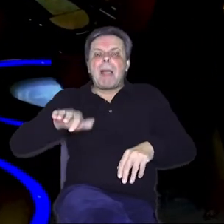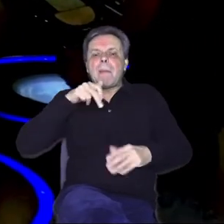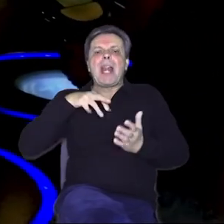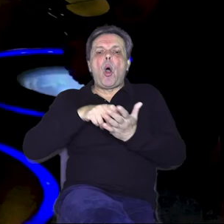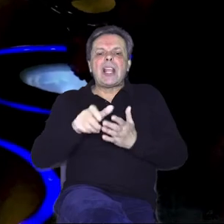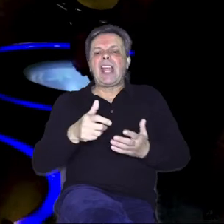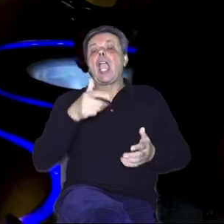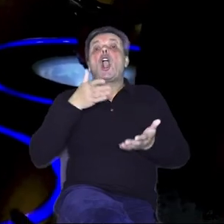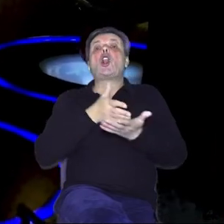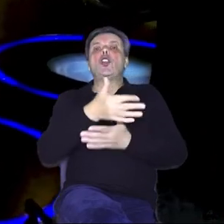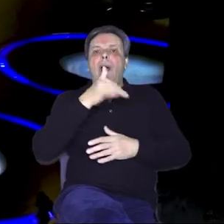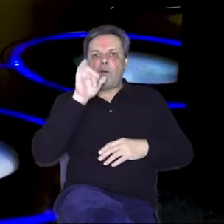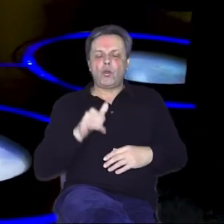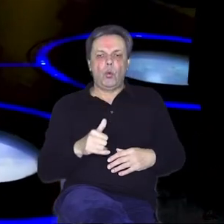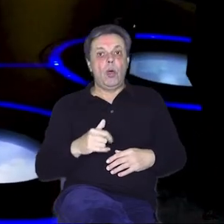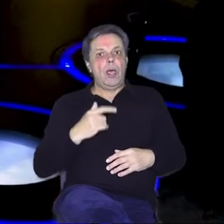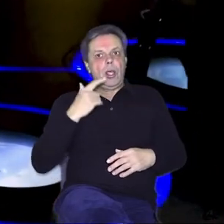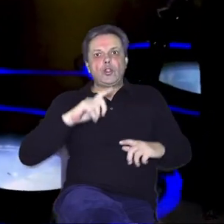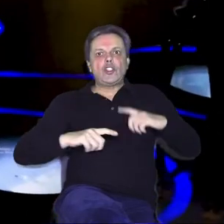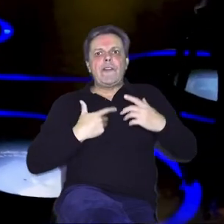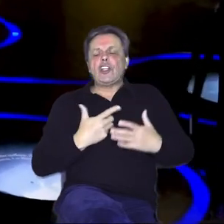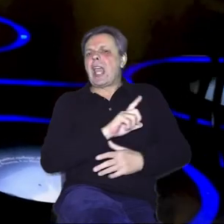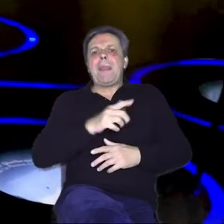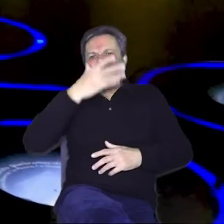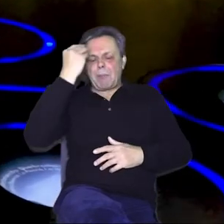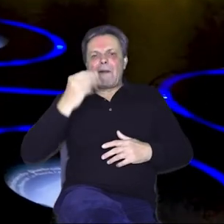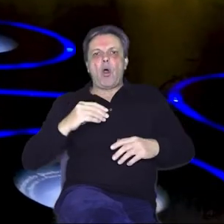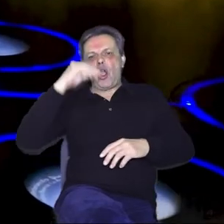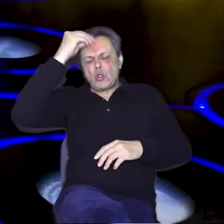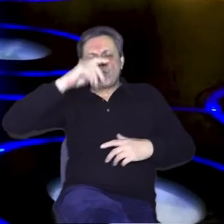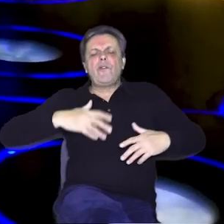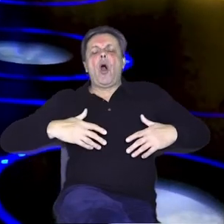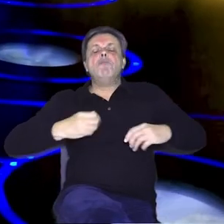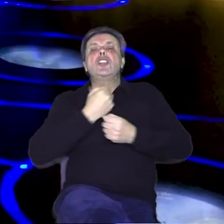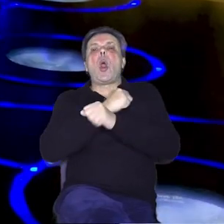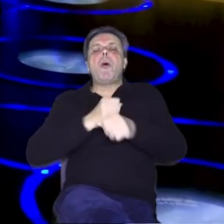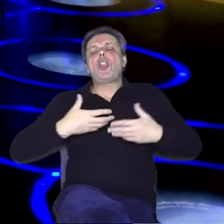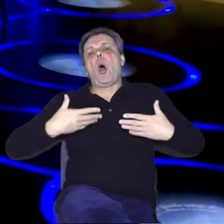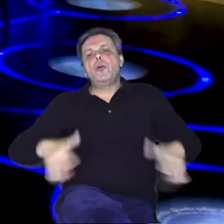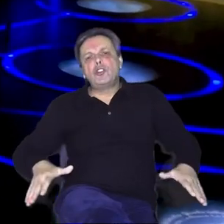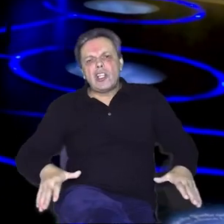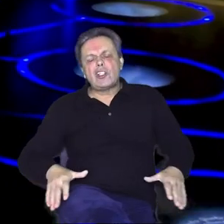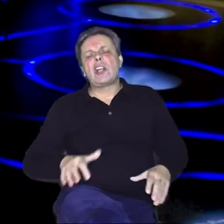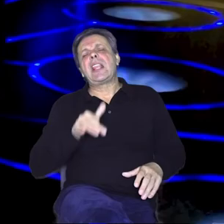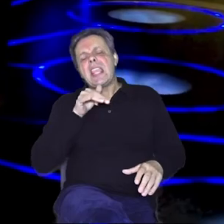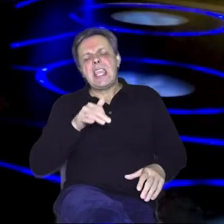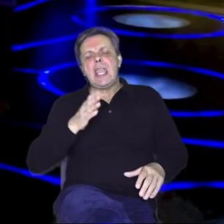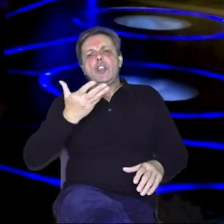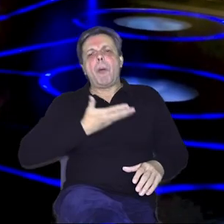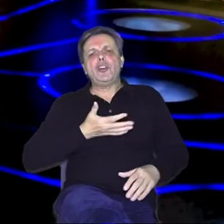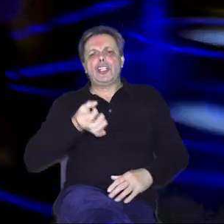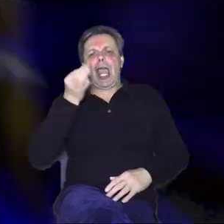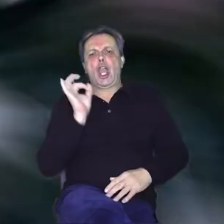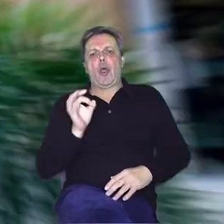hodajte kroz mihuriće vode. Doživjet ćete nezaboravno iskustvo slobode, opuštenosti i napunit ćete se dobrom